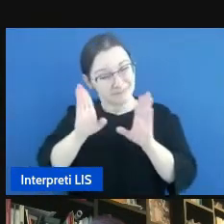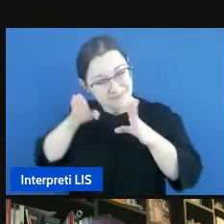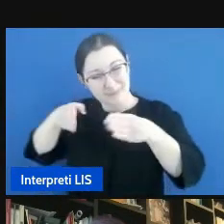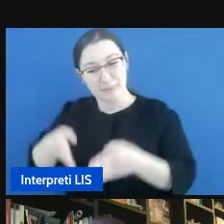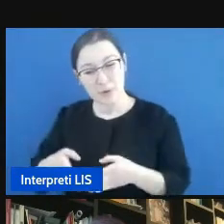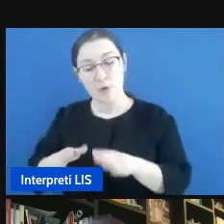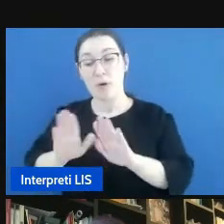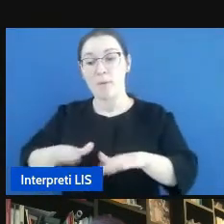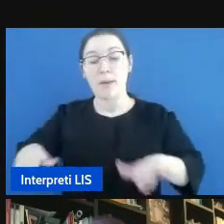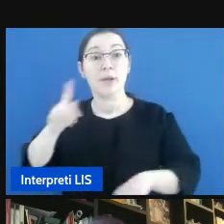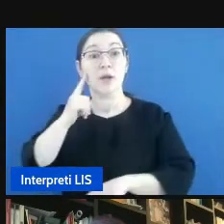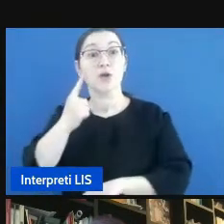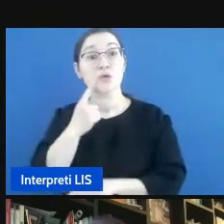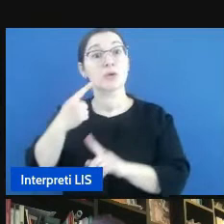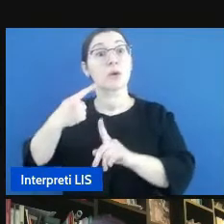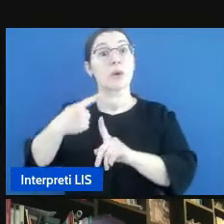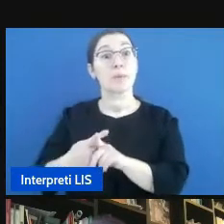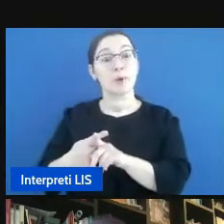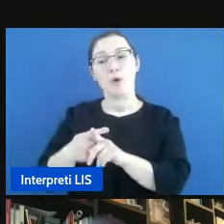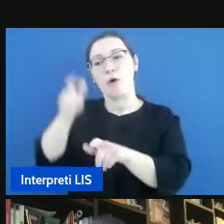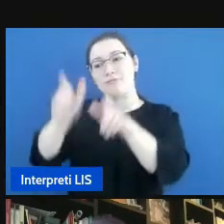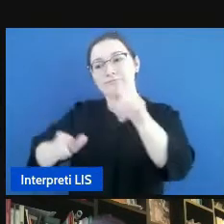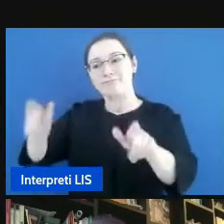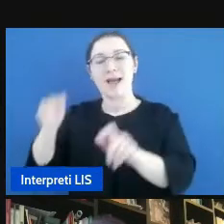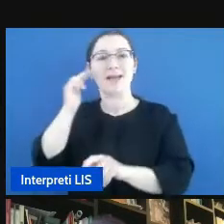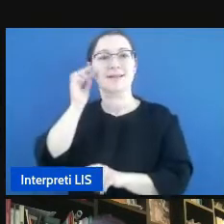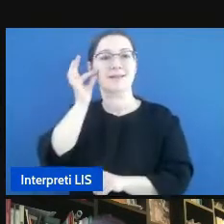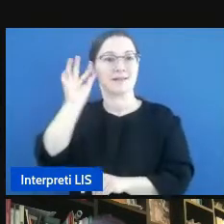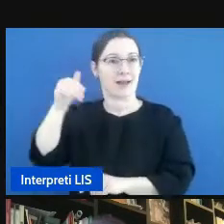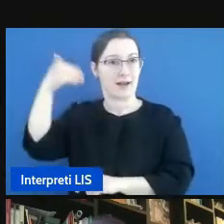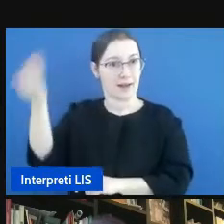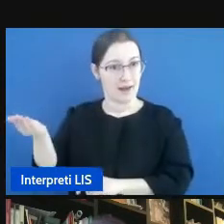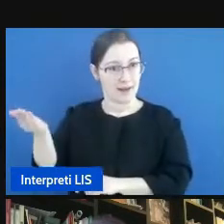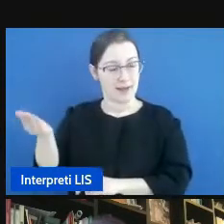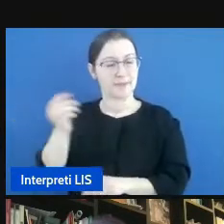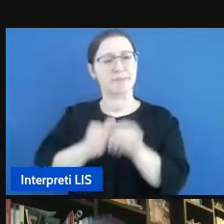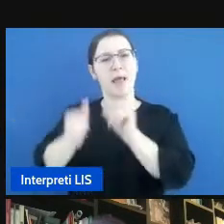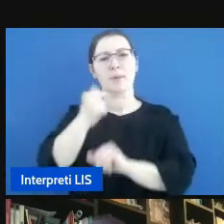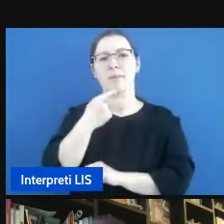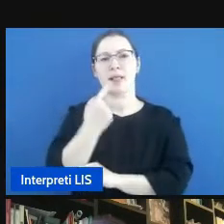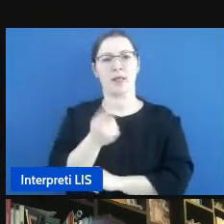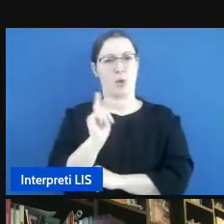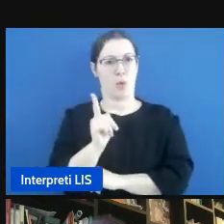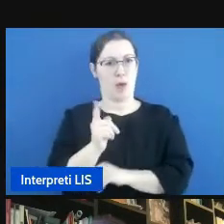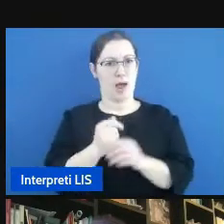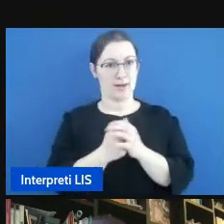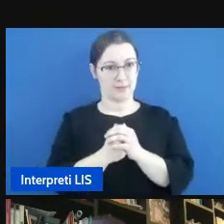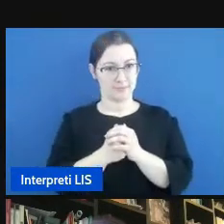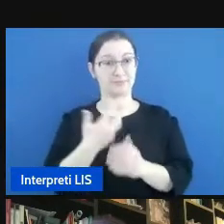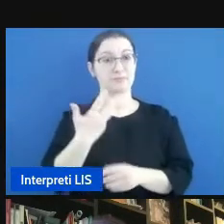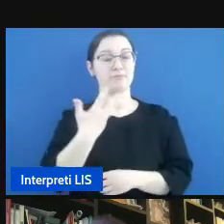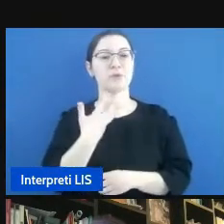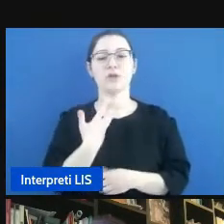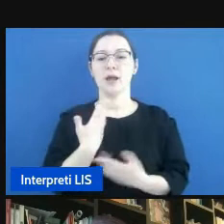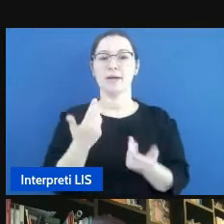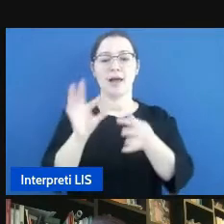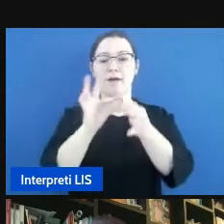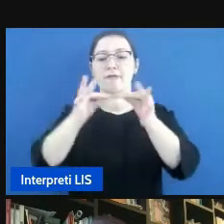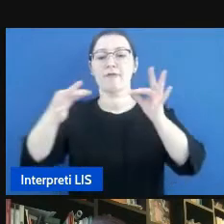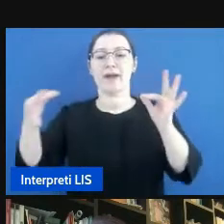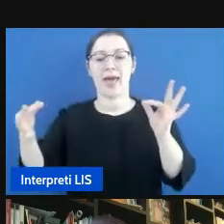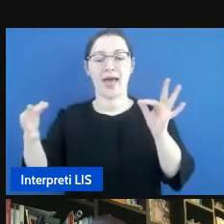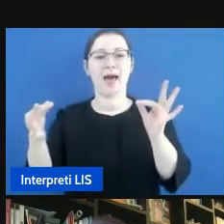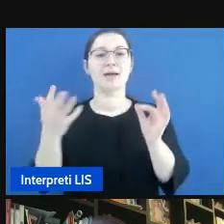stranieri. Prima dicevamo che alcuni elementi come preposizioni e articoli